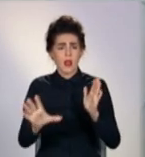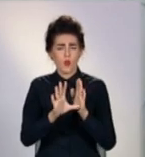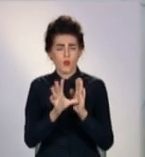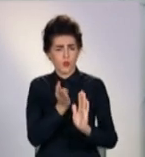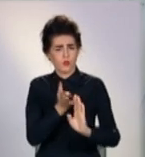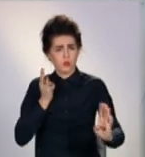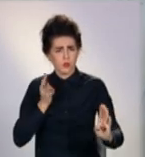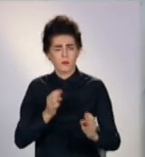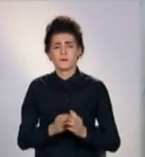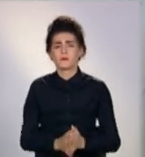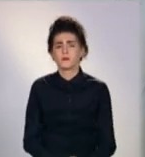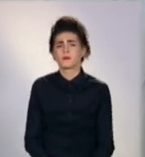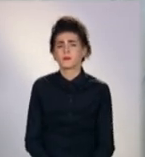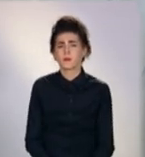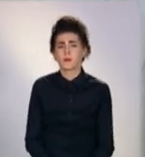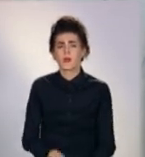черга.